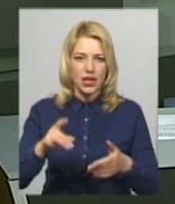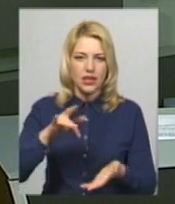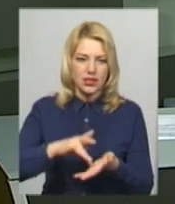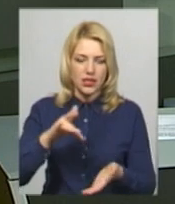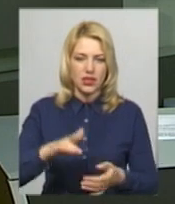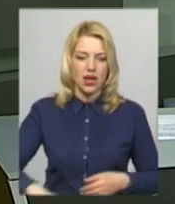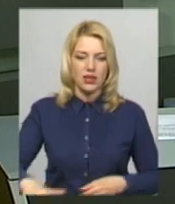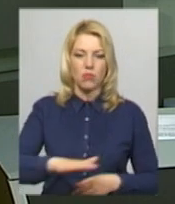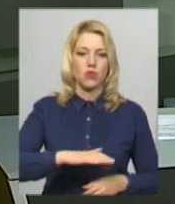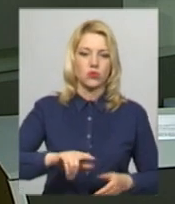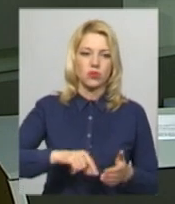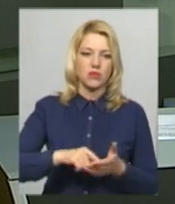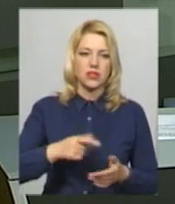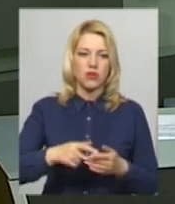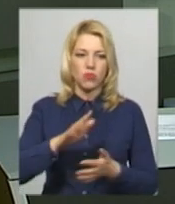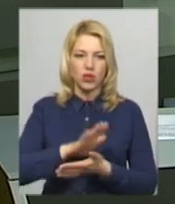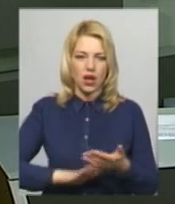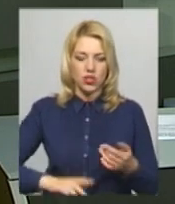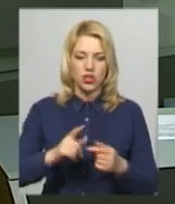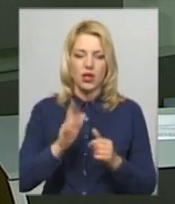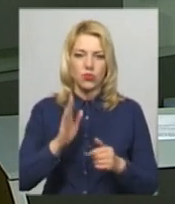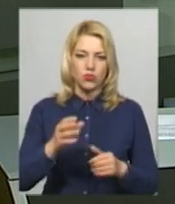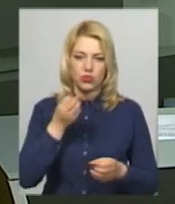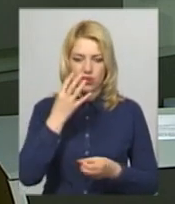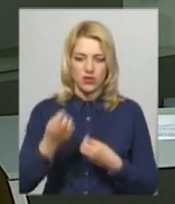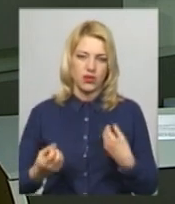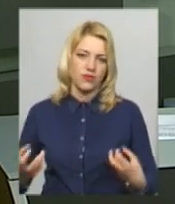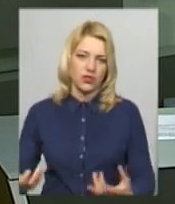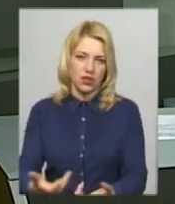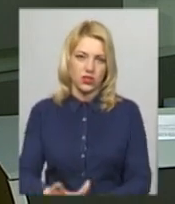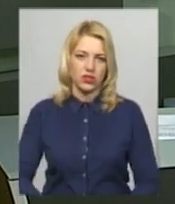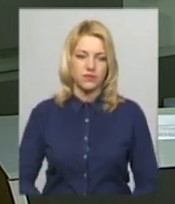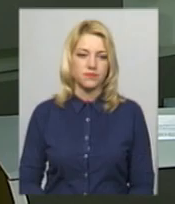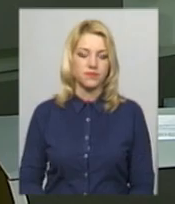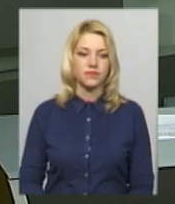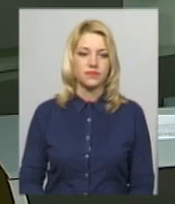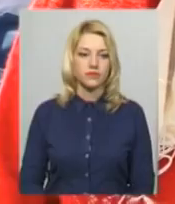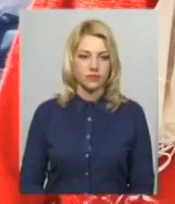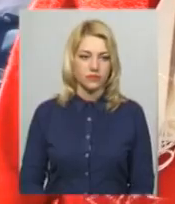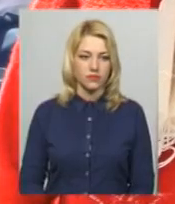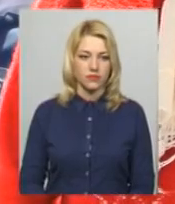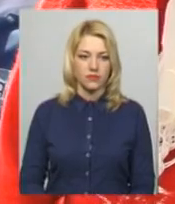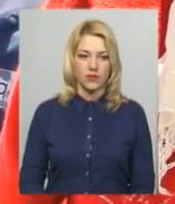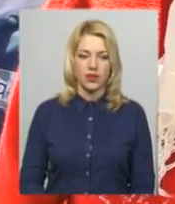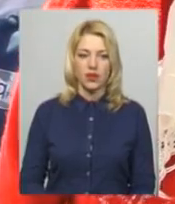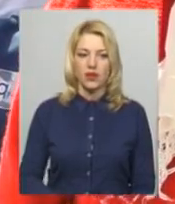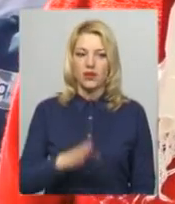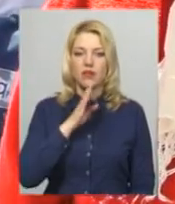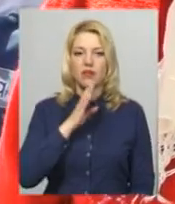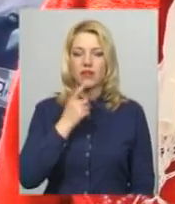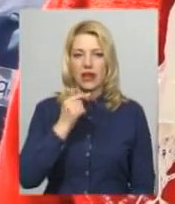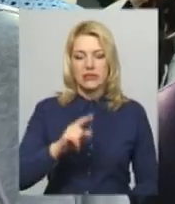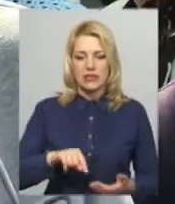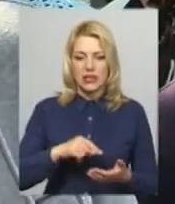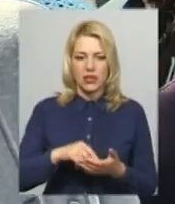міста. У подальшому навколо статуї планують висадити квіти. Подробиці далі у сюжеті. Мешканка Красилова Марія